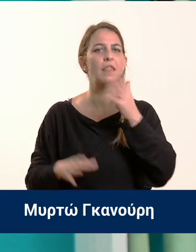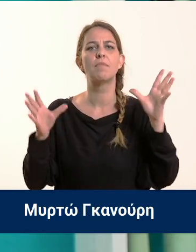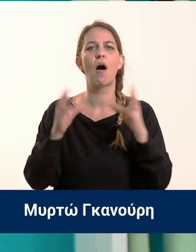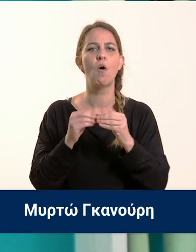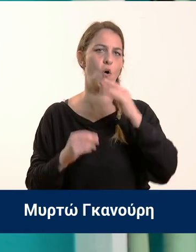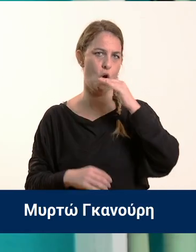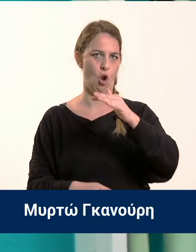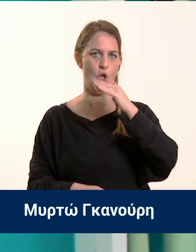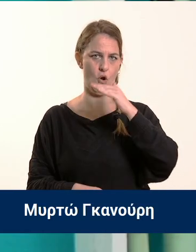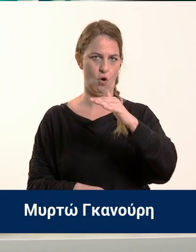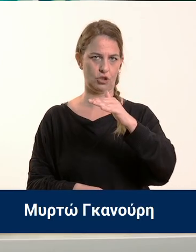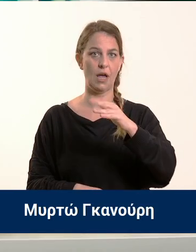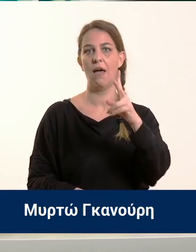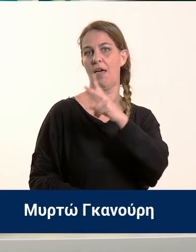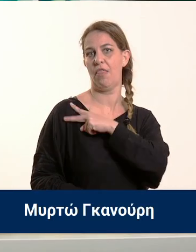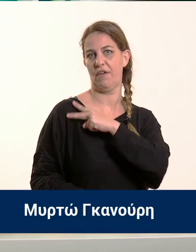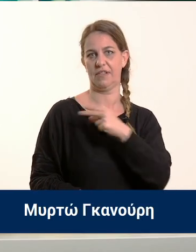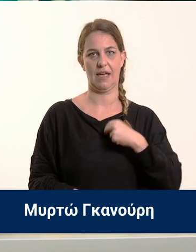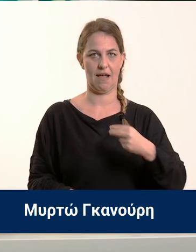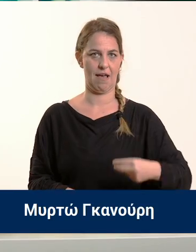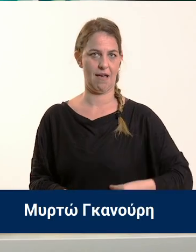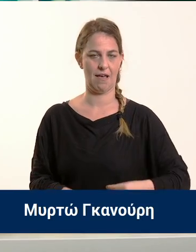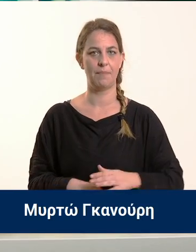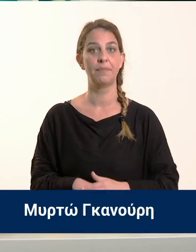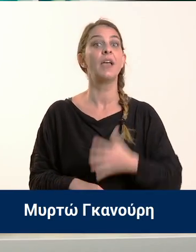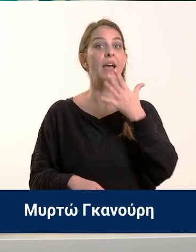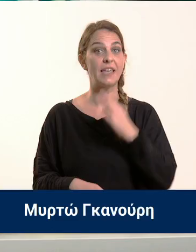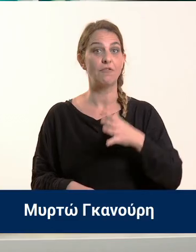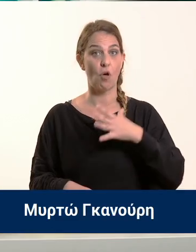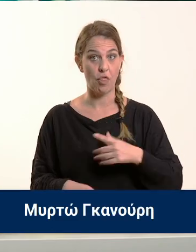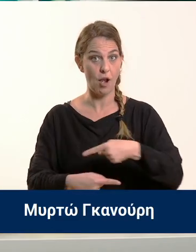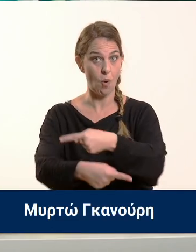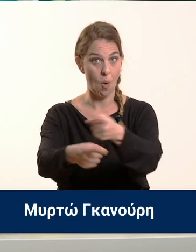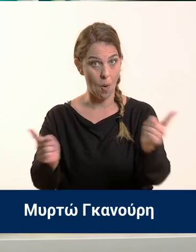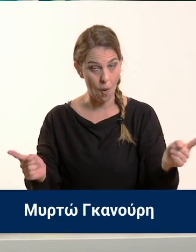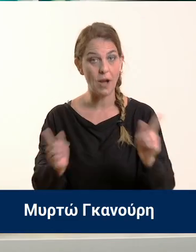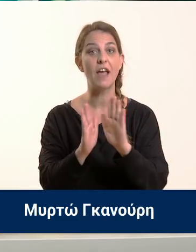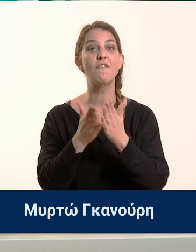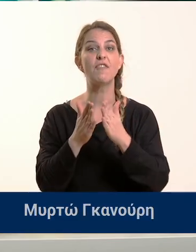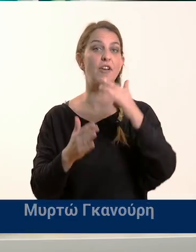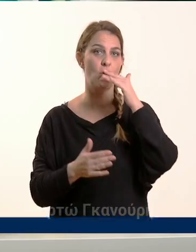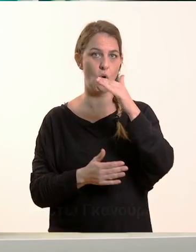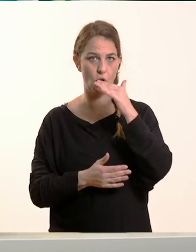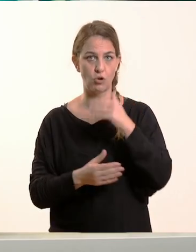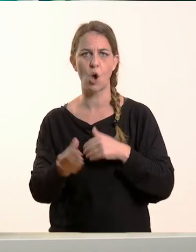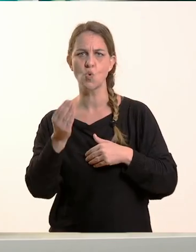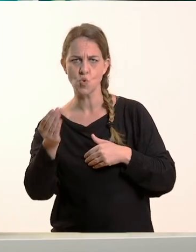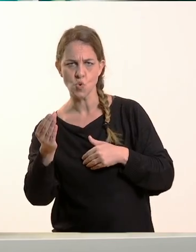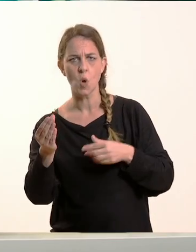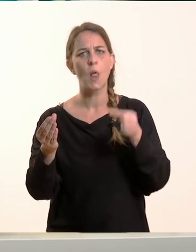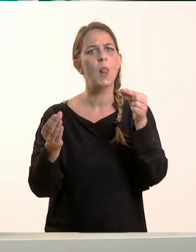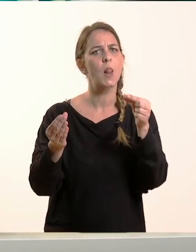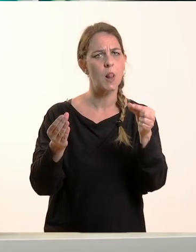Γλώσσα Δευτέρας Νηματικού. Γι' αυτό θα θέλω να φέρετε τα βιβλιαράκια της γλώσσας σας, και το χοντρό και το λεπτό, το β'